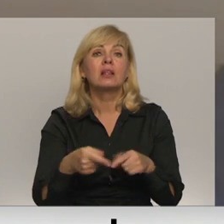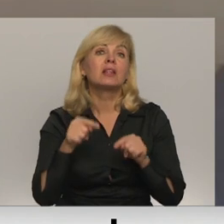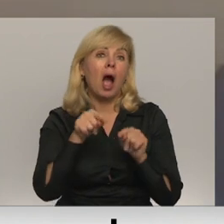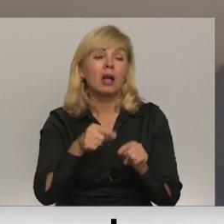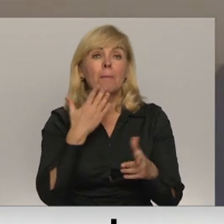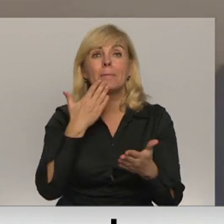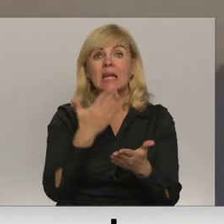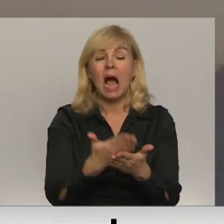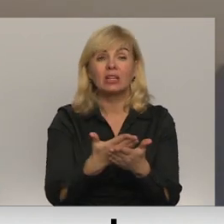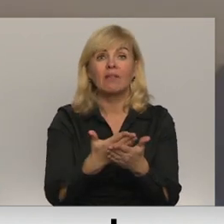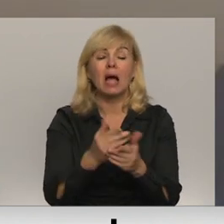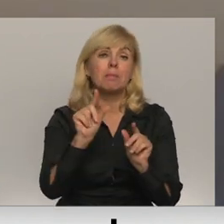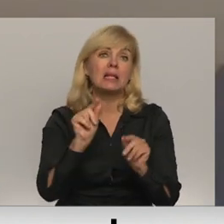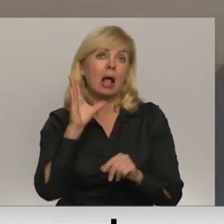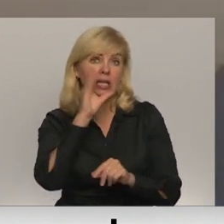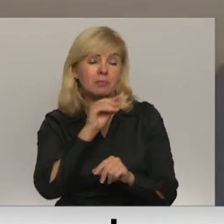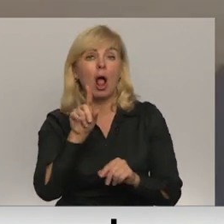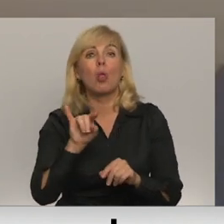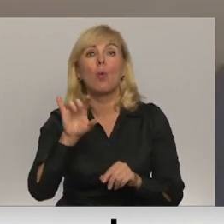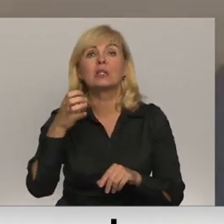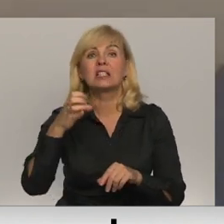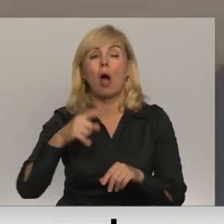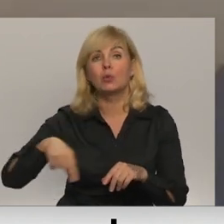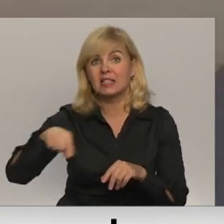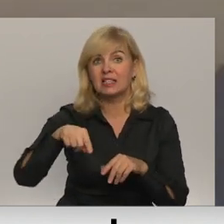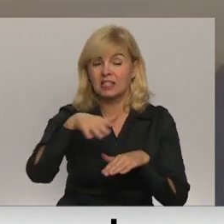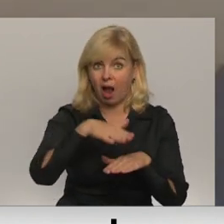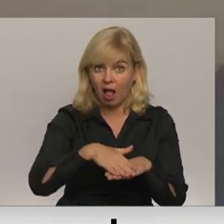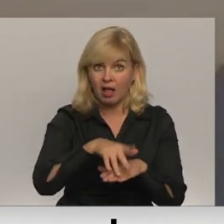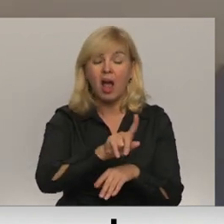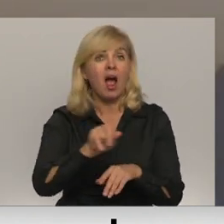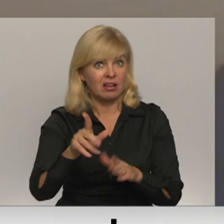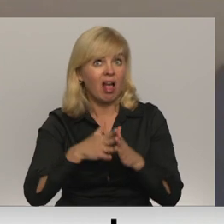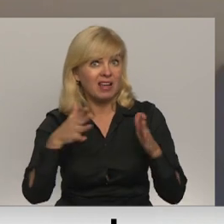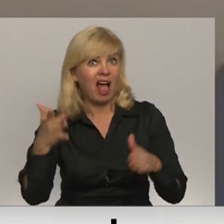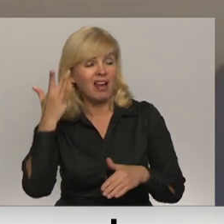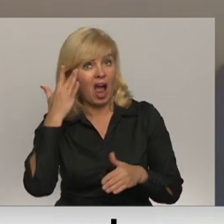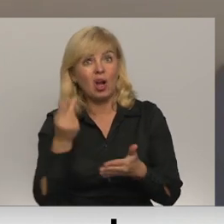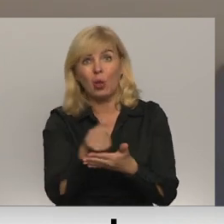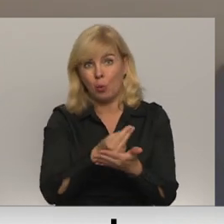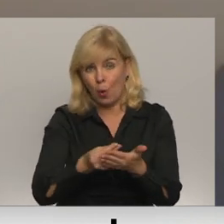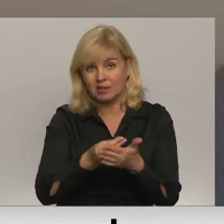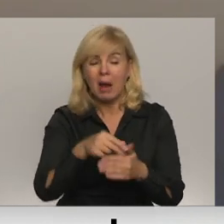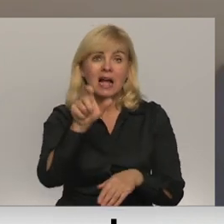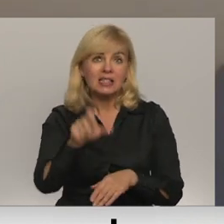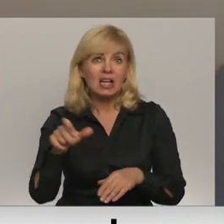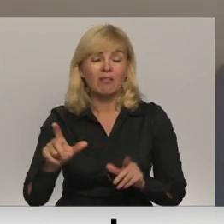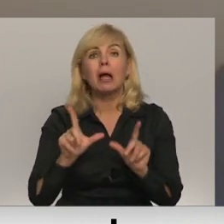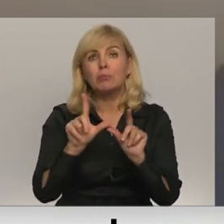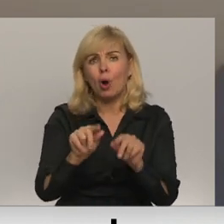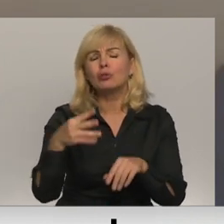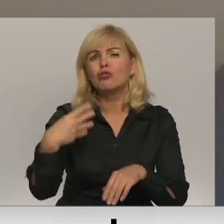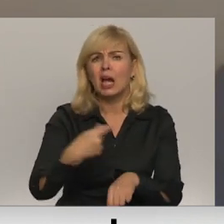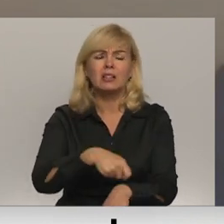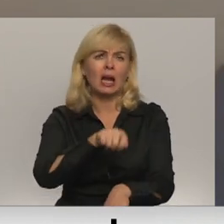viņiem tiek piedāvāt minimāli iespēju Lūcavsalā. Vai tam ir kāda milzīga jēga? Nozīmē, cilvēkam ir braukt 40